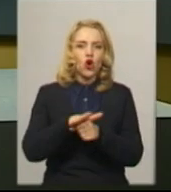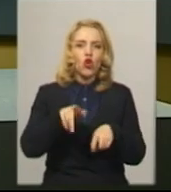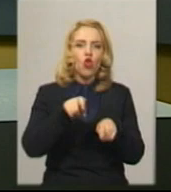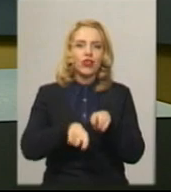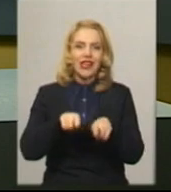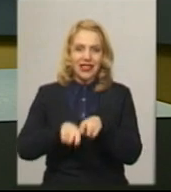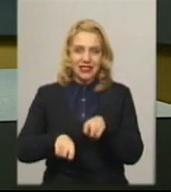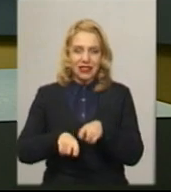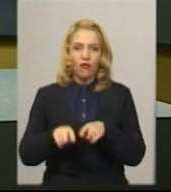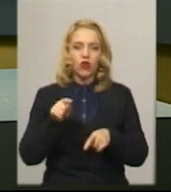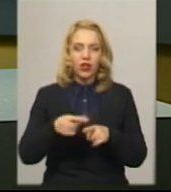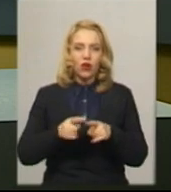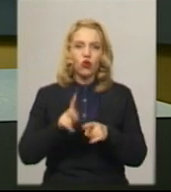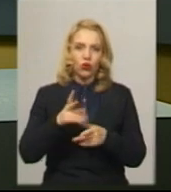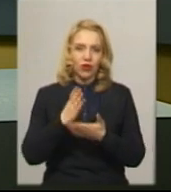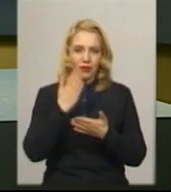захворювання.